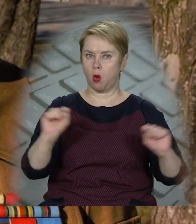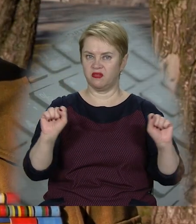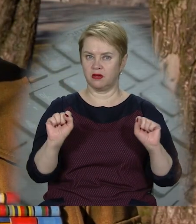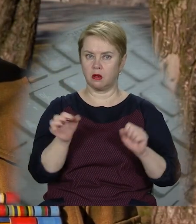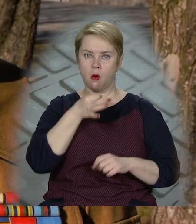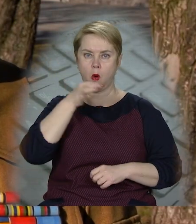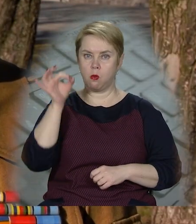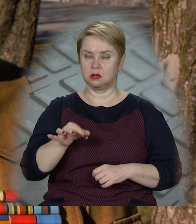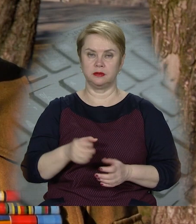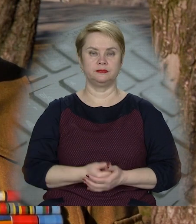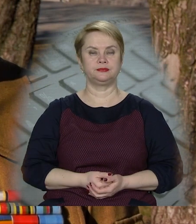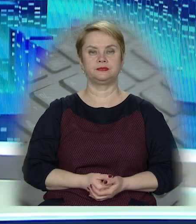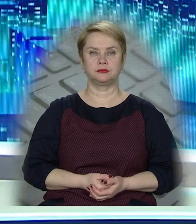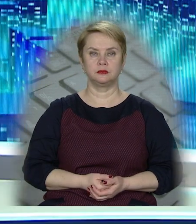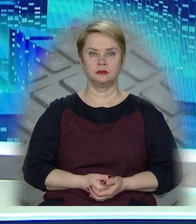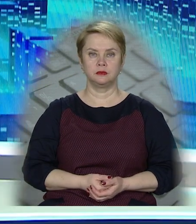і опит».